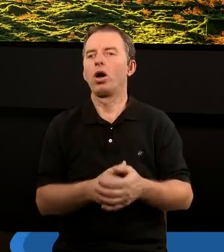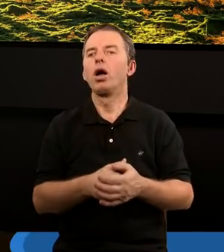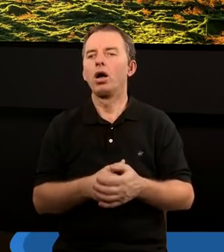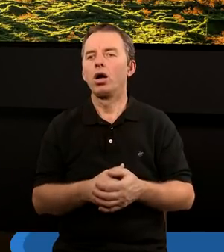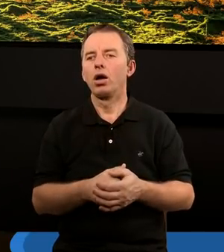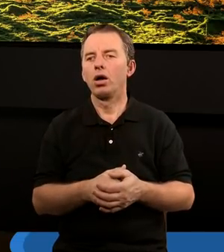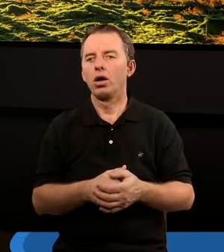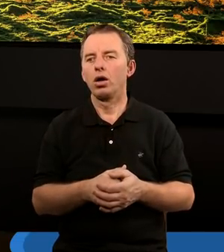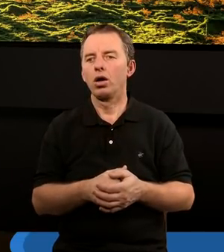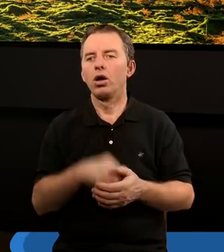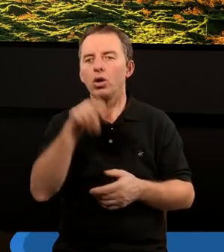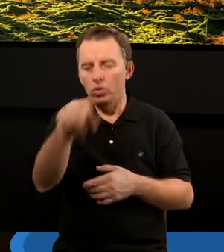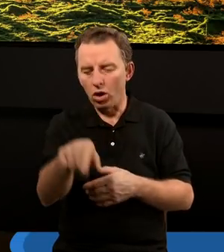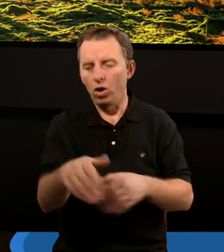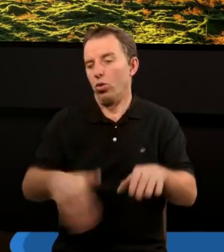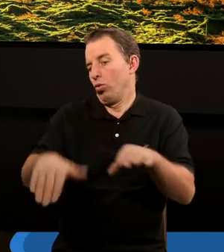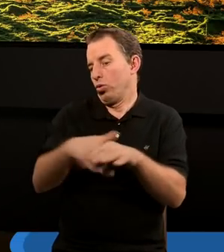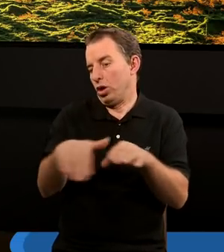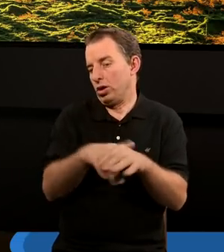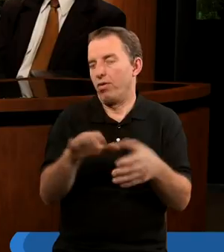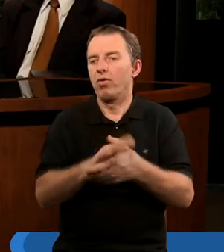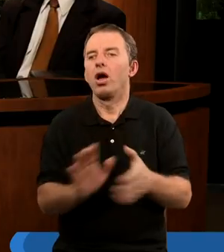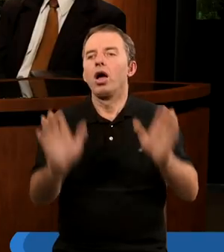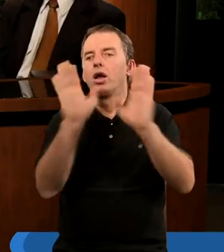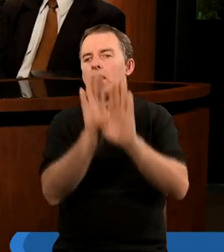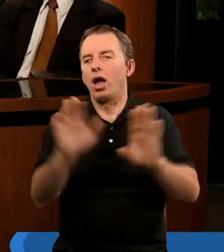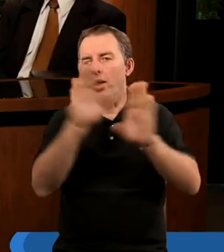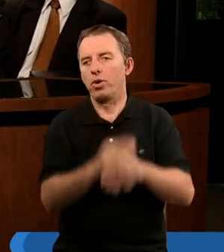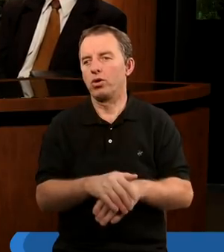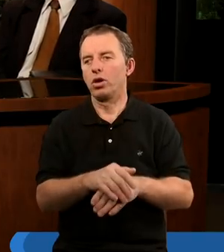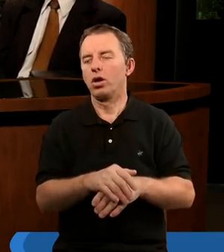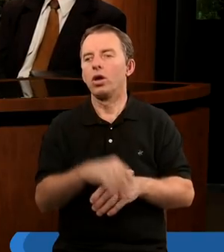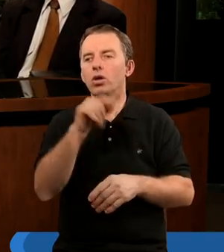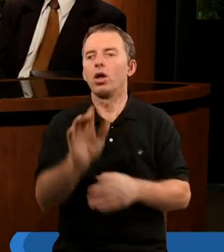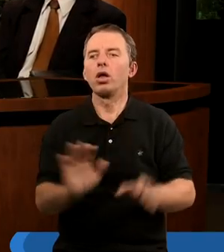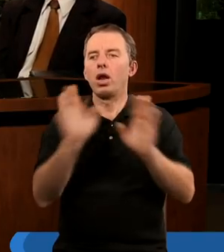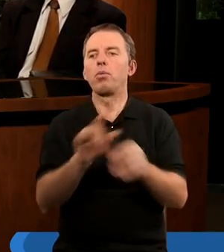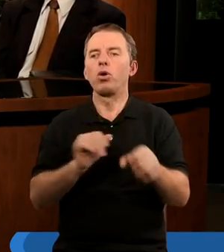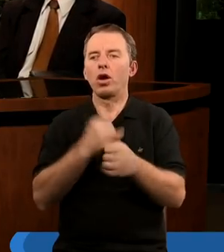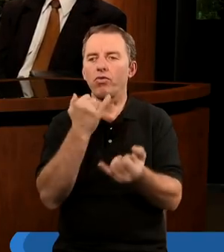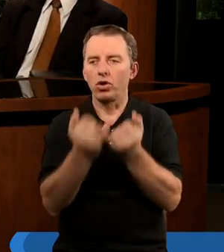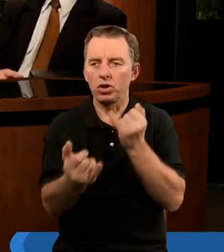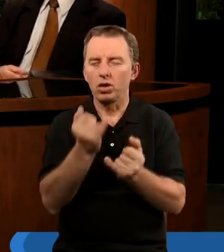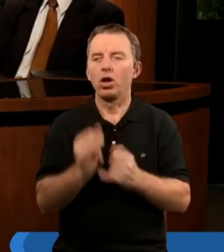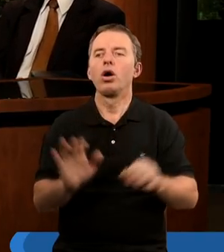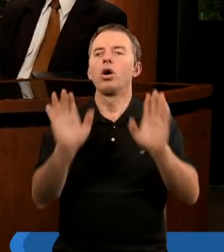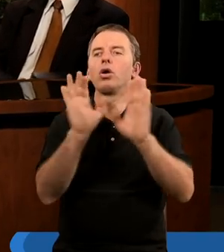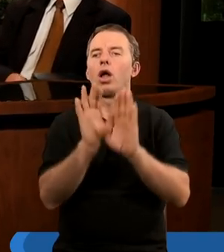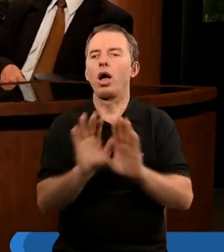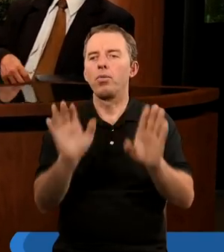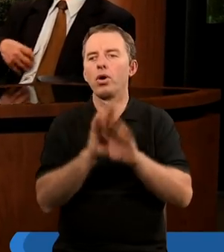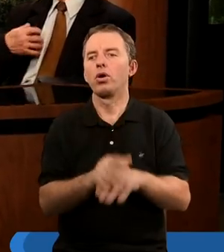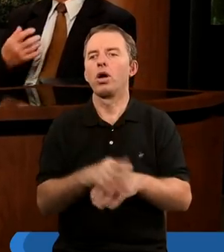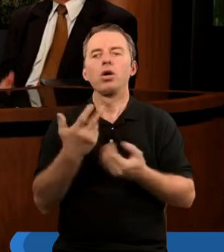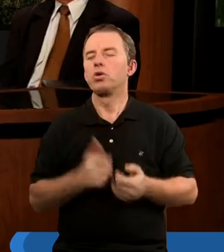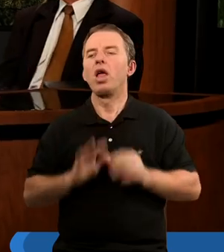de facto uczestniczymy w nabożeństwie? Bo nie ma wspólnego nabożeństwa, jeżeli nabożeństwo